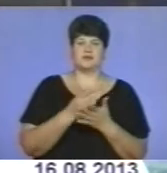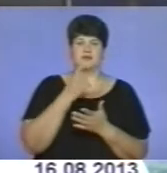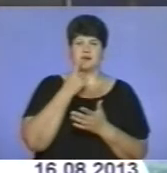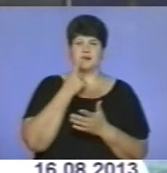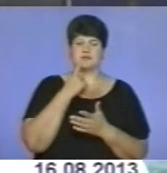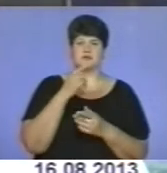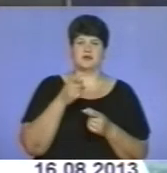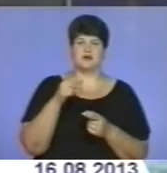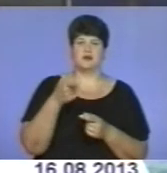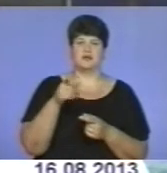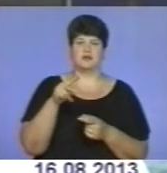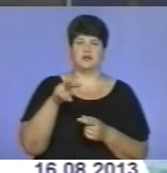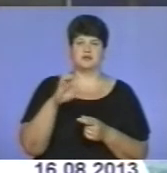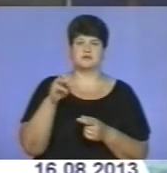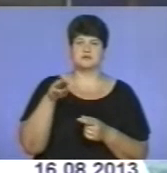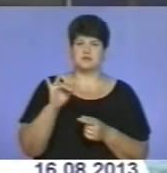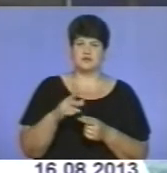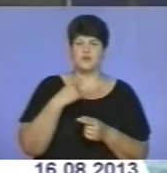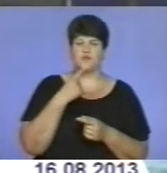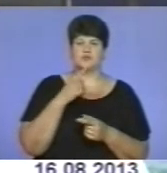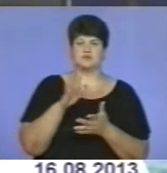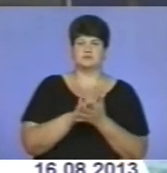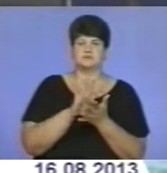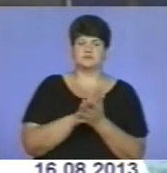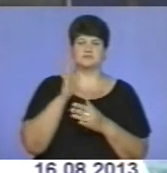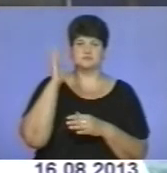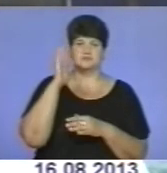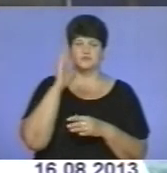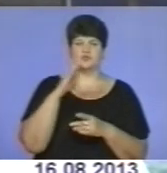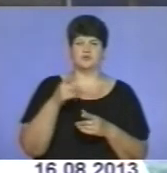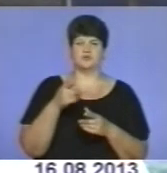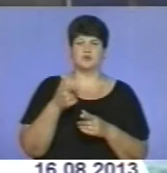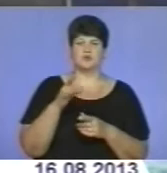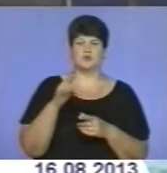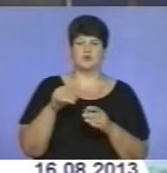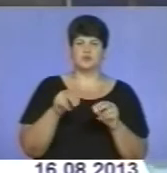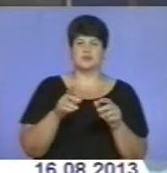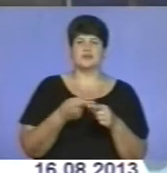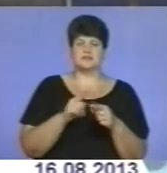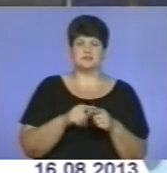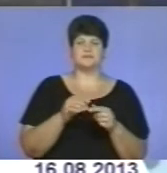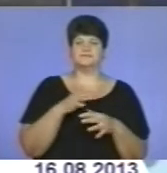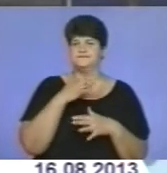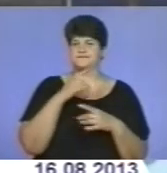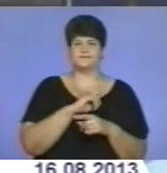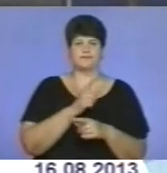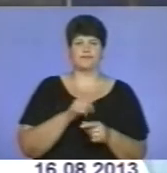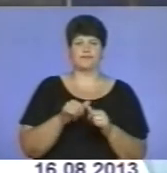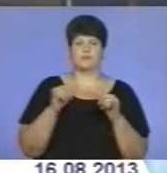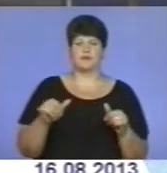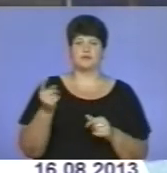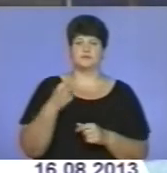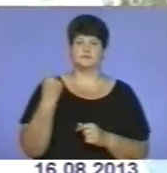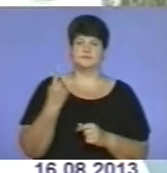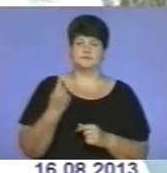аскаридів. Фахівці зазначають, забруднення водойм та ґрунтів паразитами – поширене явище на Тернопільщині. Детальніше